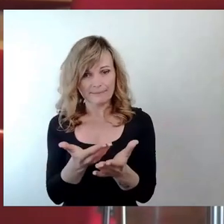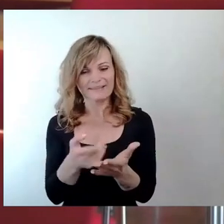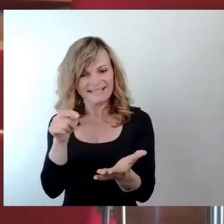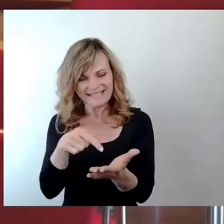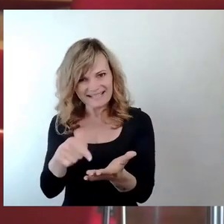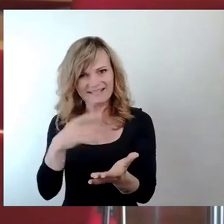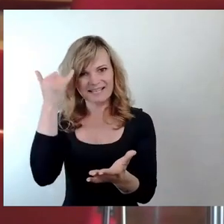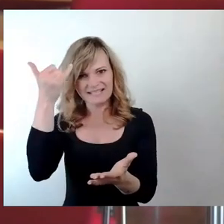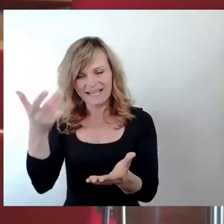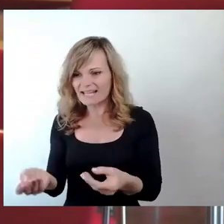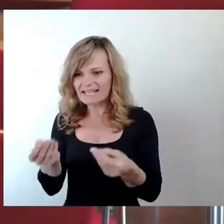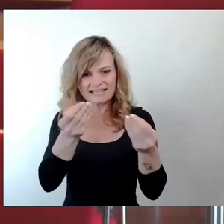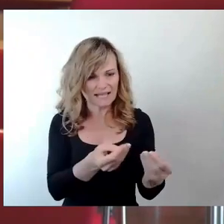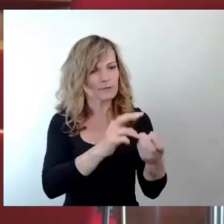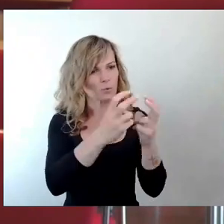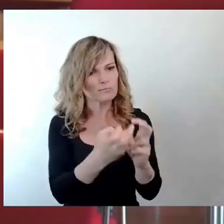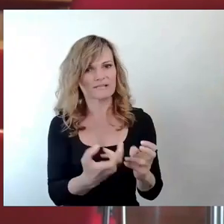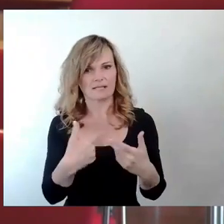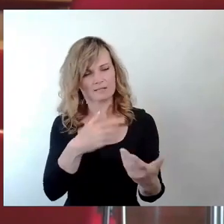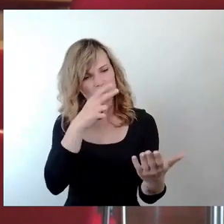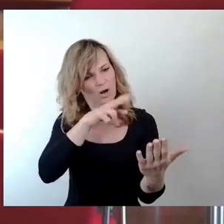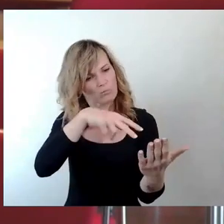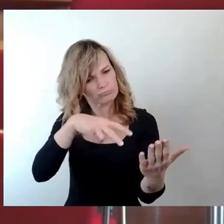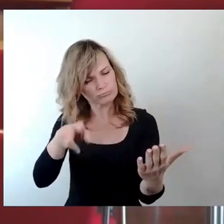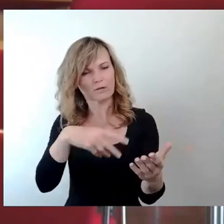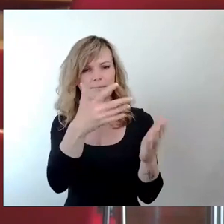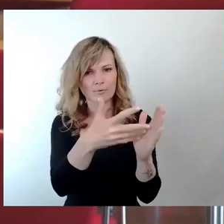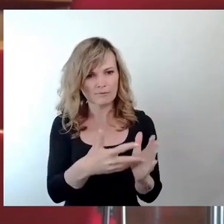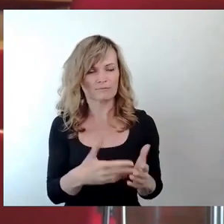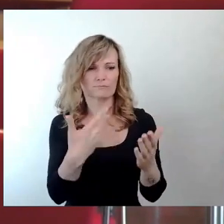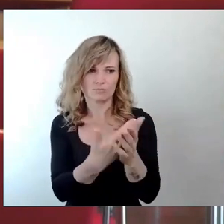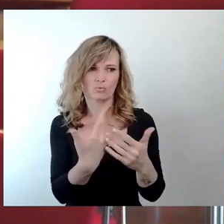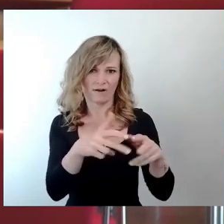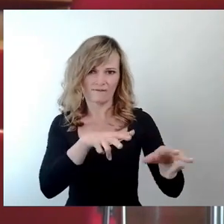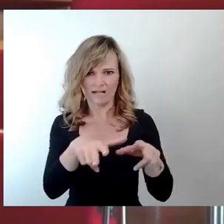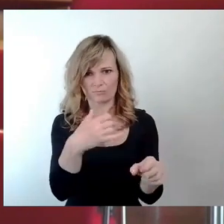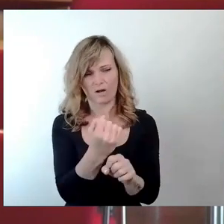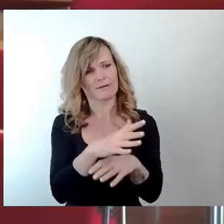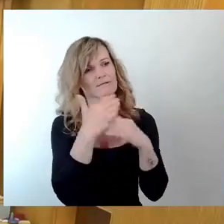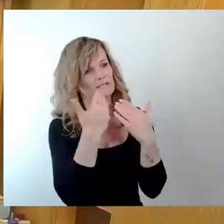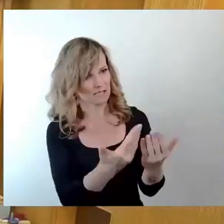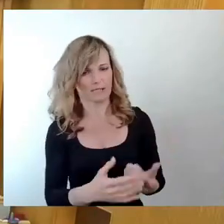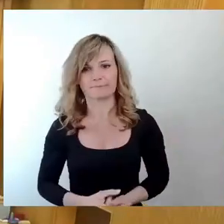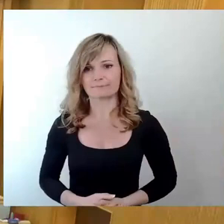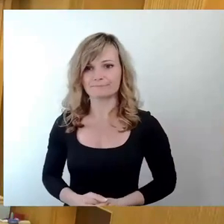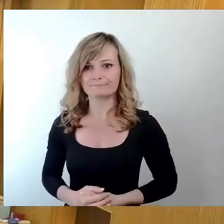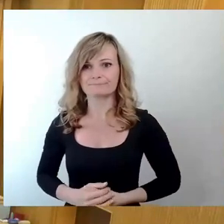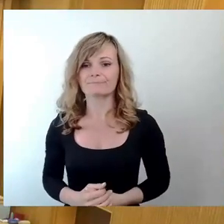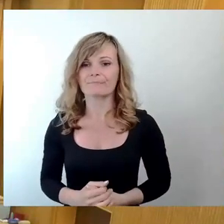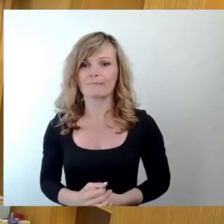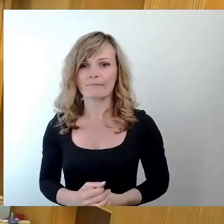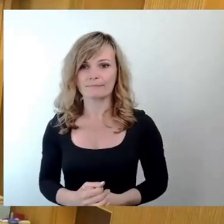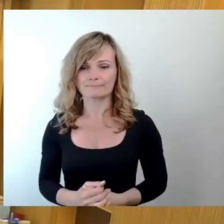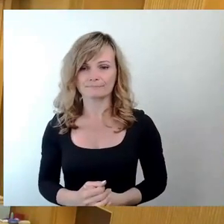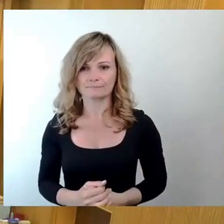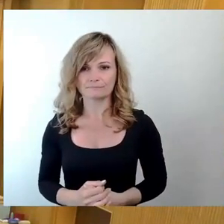aufgegriffen werden, qualifiziert werden und durch die Verwaltung auch entsprechend bearbeitet werden. Vielen Dank. Dann machen wir weiter mit